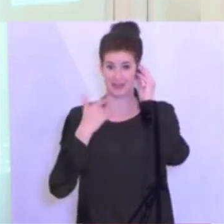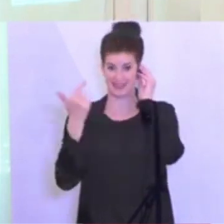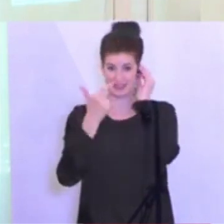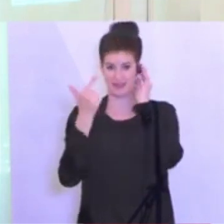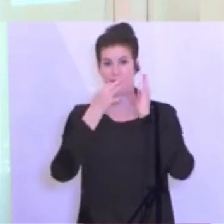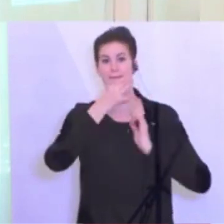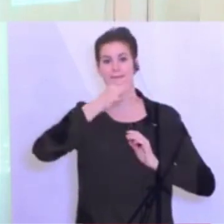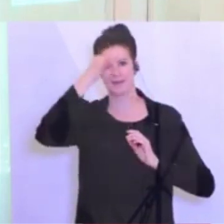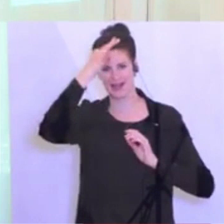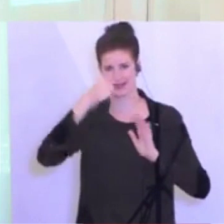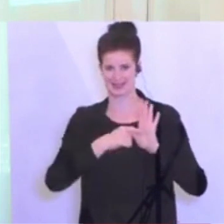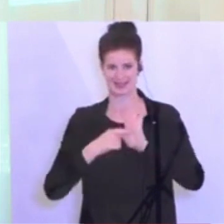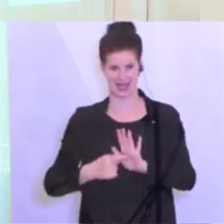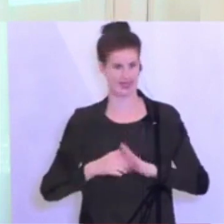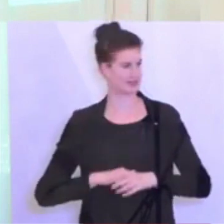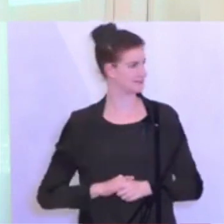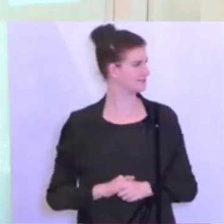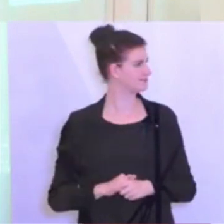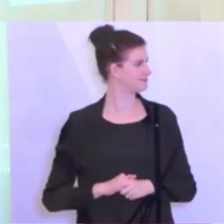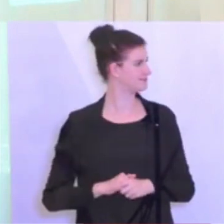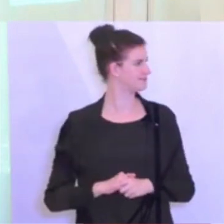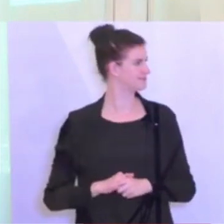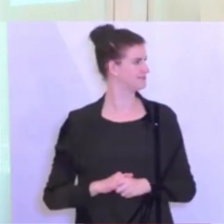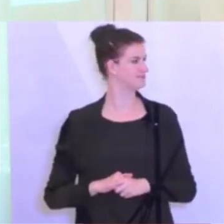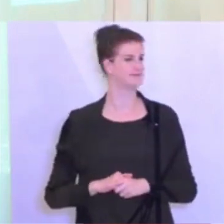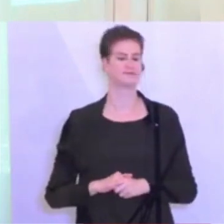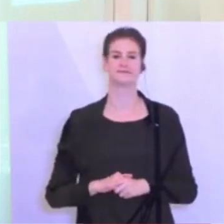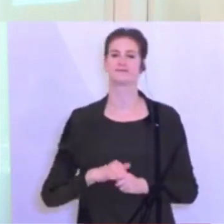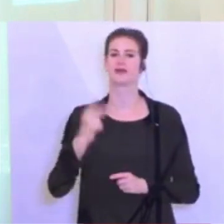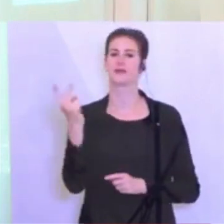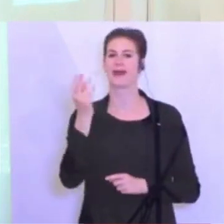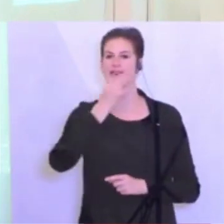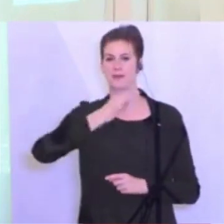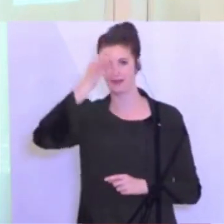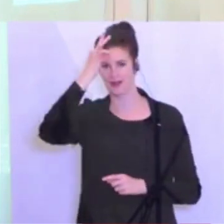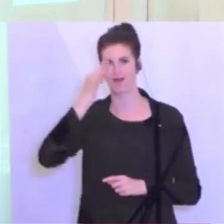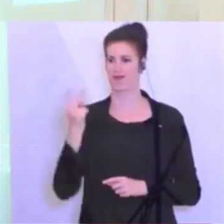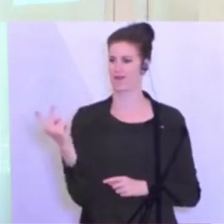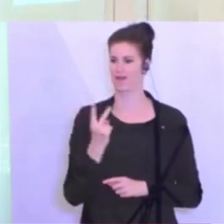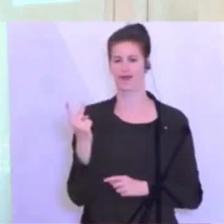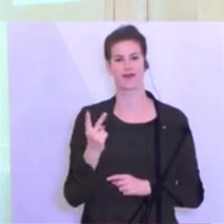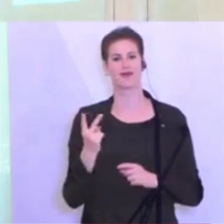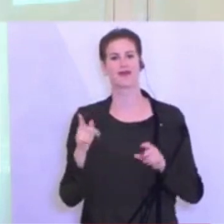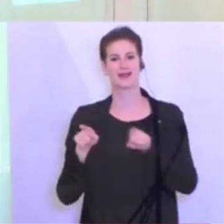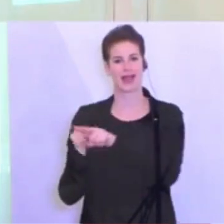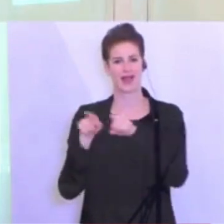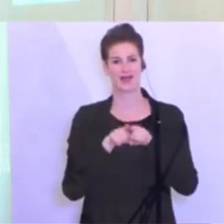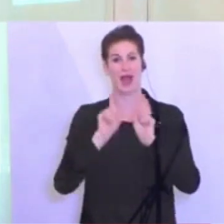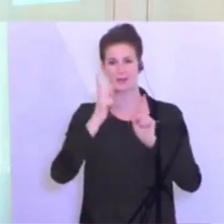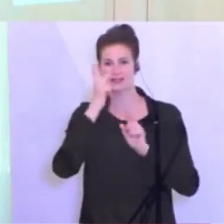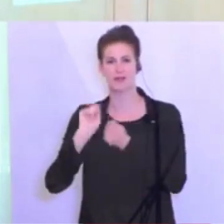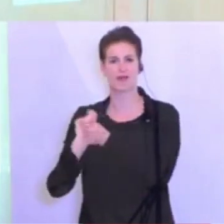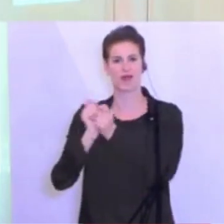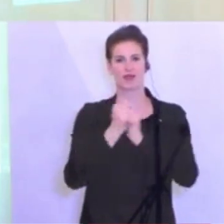zeigen, die finde ich sehr eindrucksvoll sind, weil sie dasselbe zeigen und die Veränderung innerhalb von zwei Monaten.